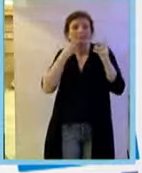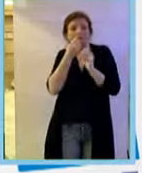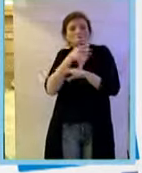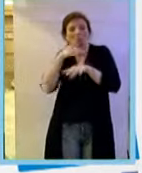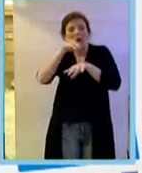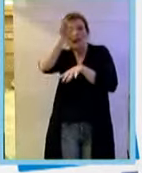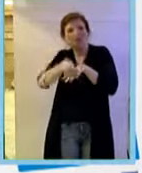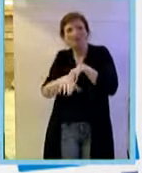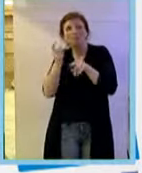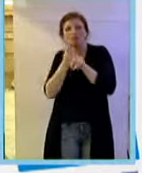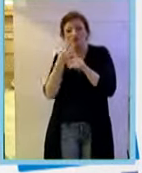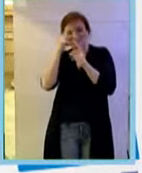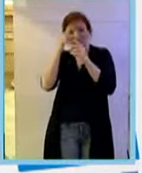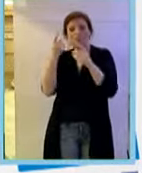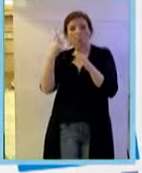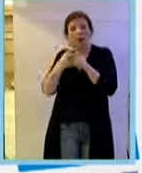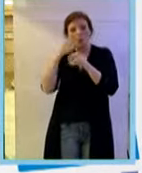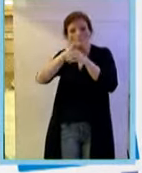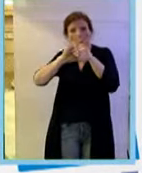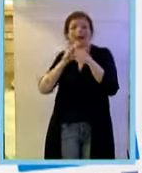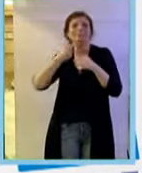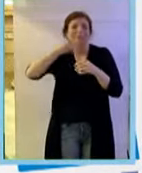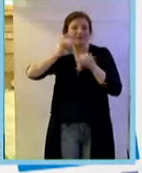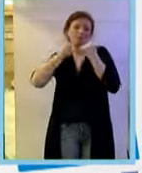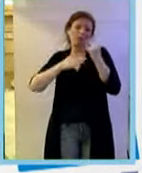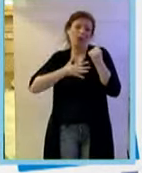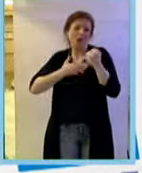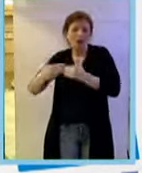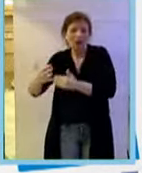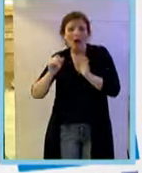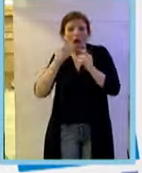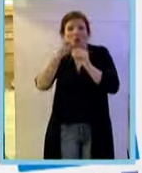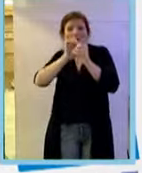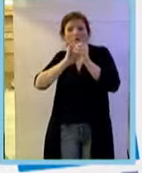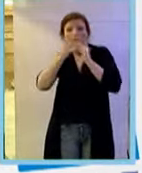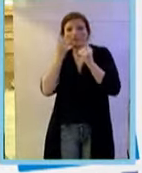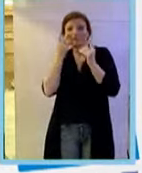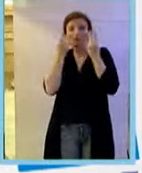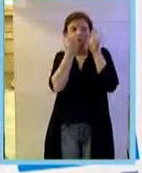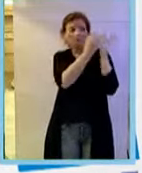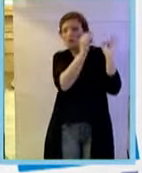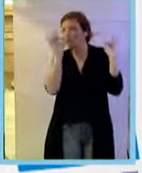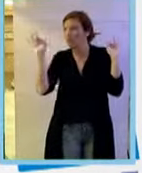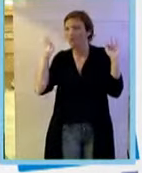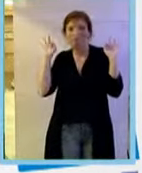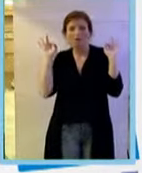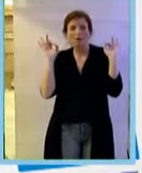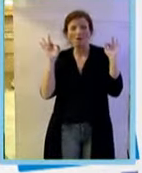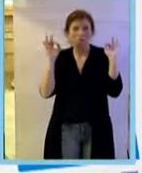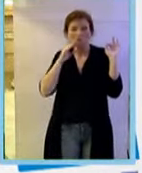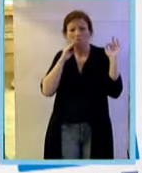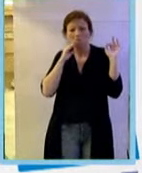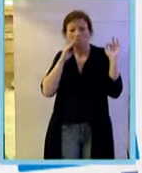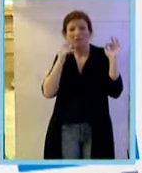degenerazione della macula correlata all'età dove la visione periferica è relativamente conservata